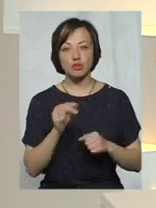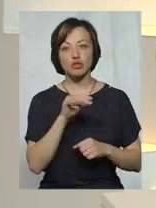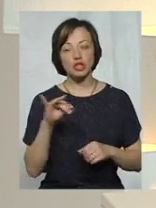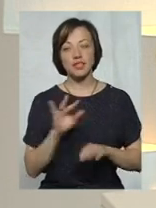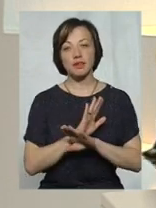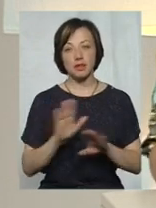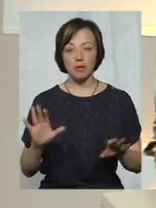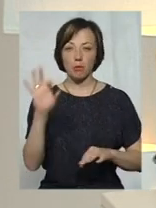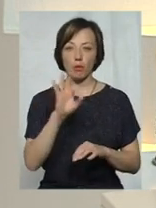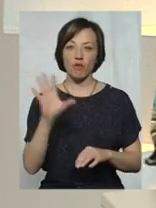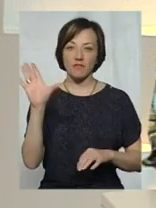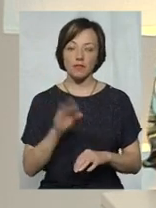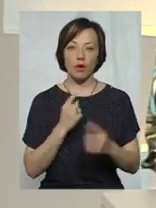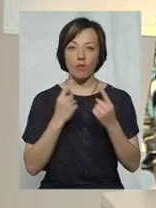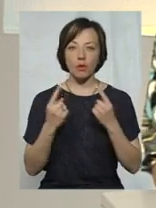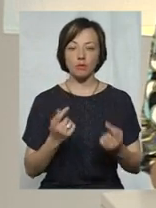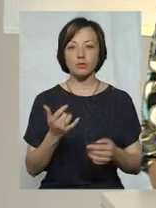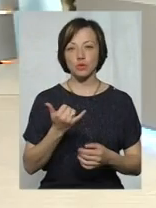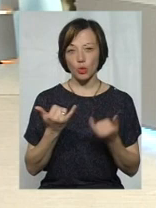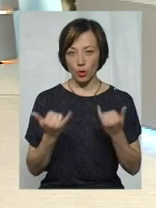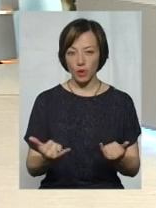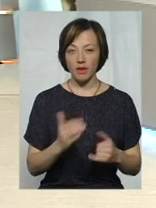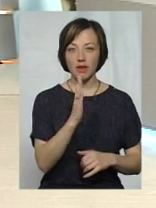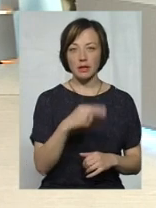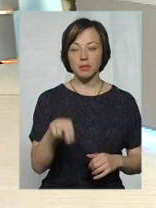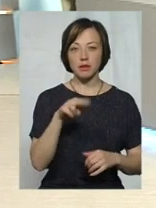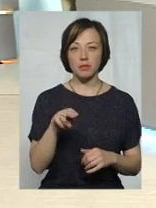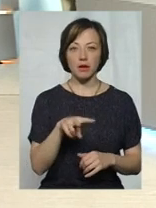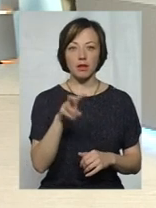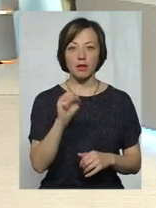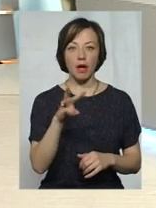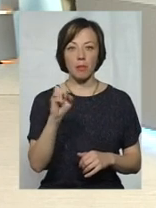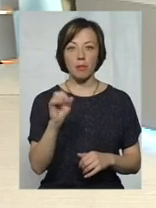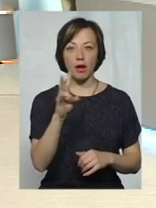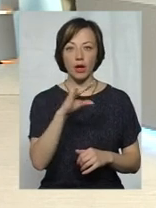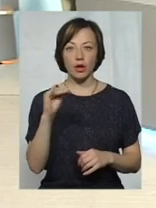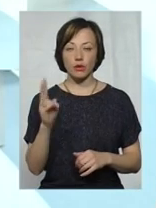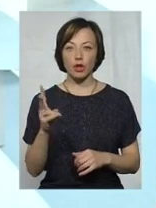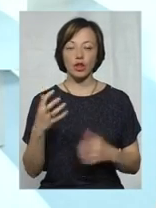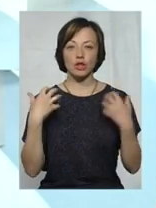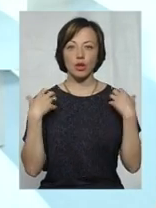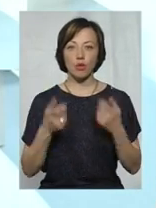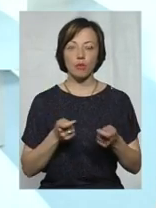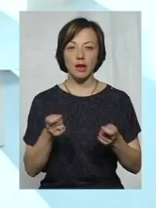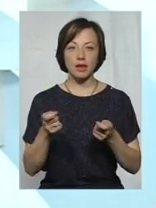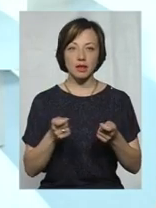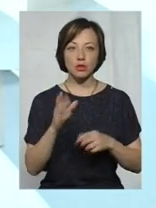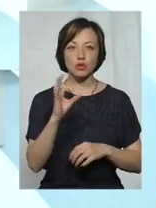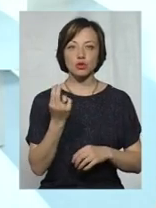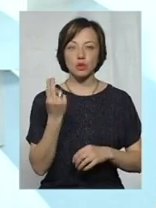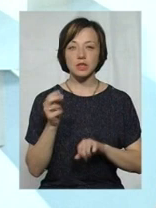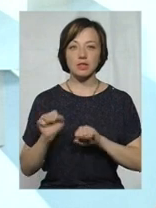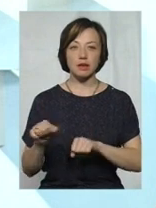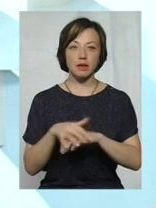а чи ні? Про це все говоримо сьогодні з Вадимом Дмитровичем Маруняком, начальником управління Департаменту соціального